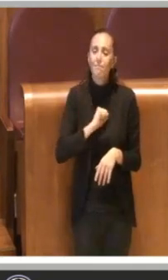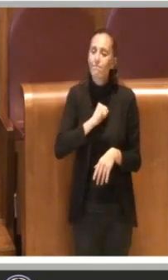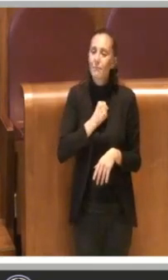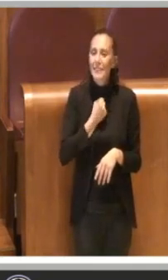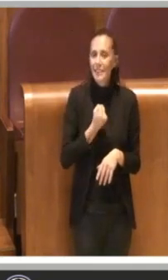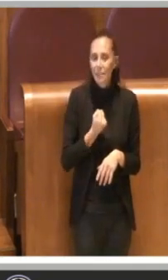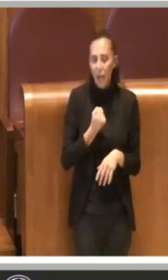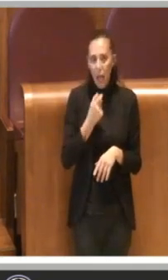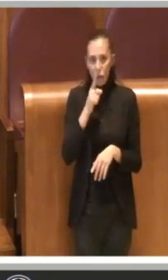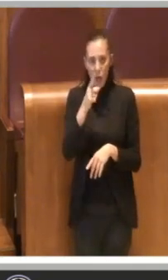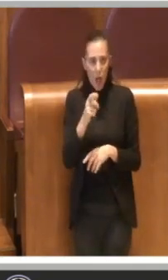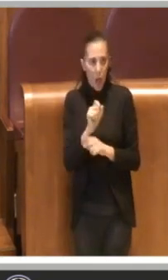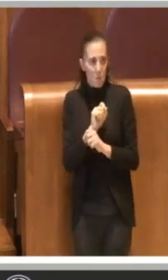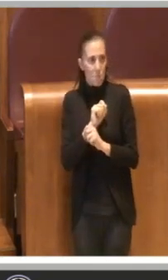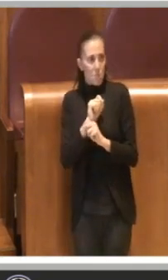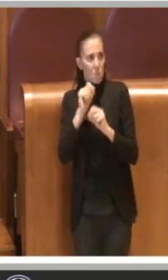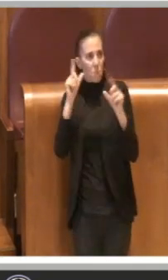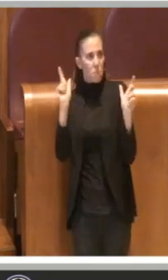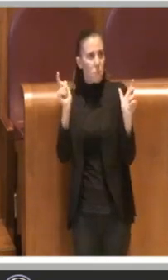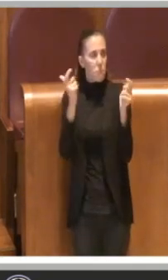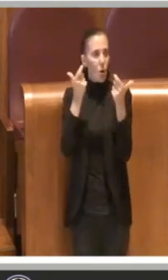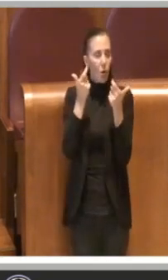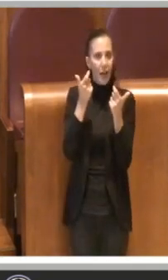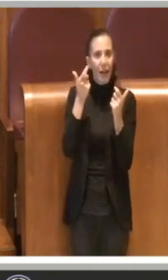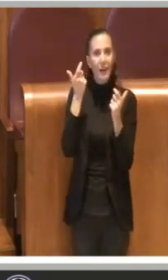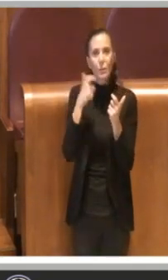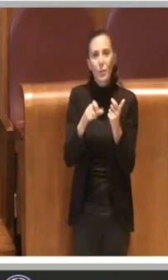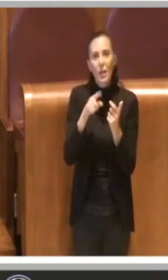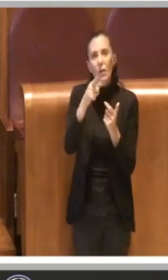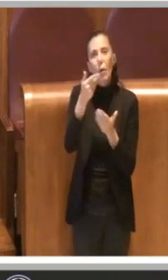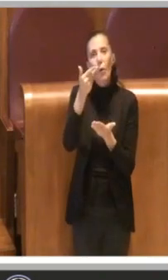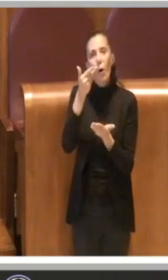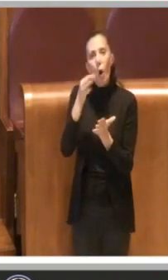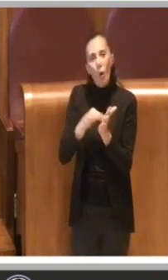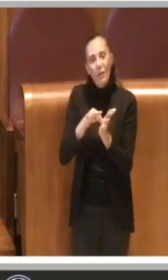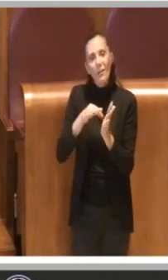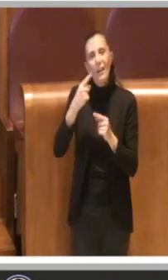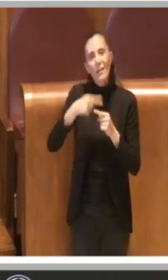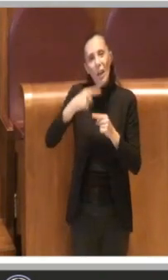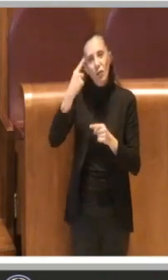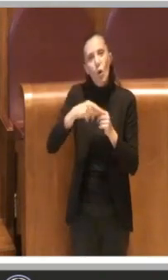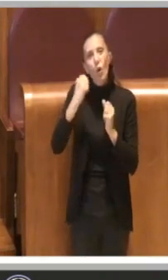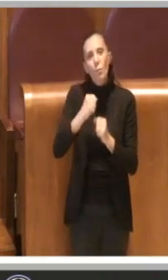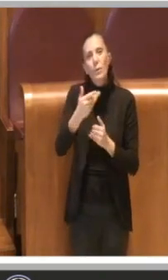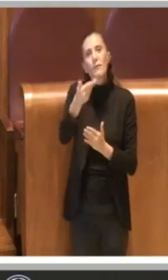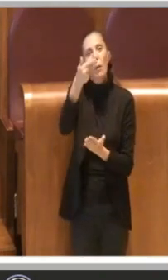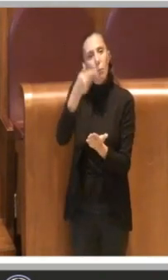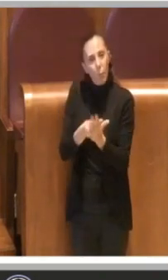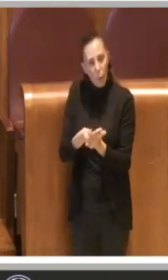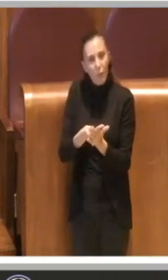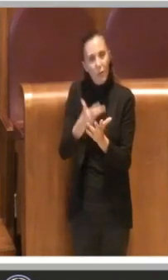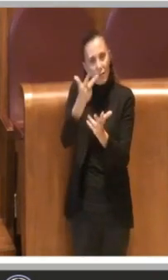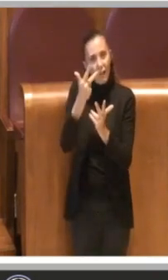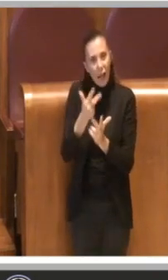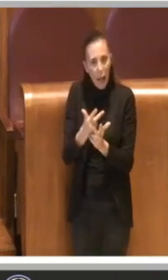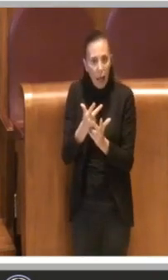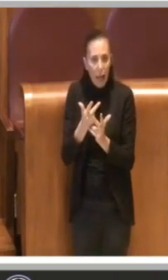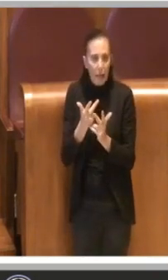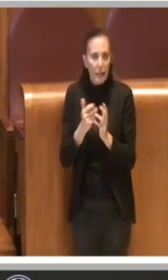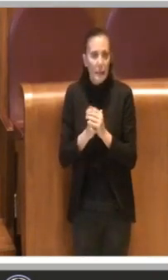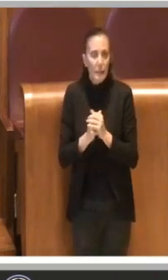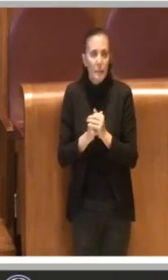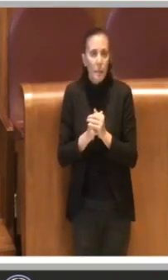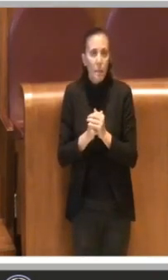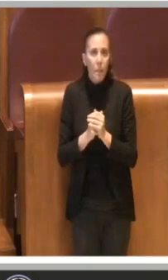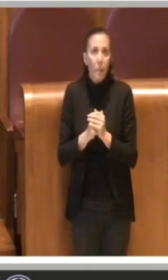scandaloso che nessuno abbia proposto ordine del giorno, le guida a proporre lei, ma a ben vedere non è stato fatto. Più che